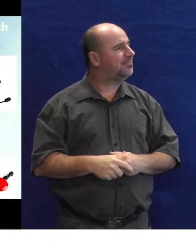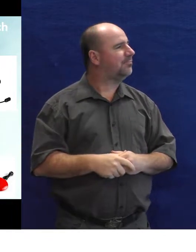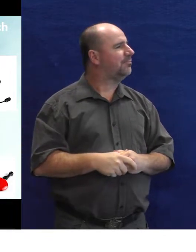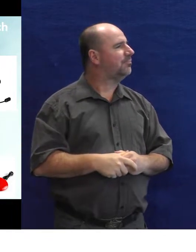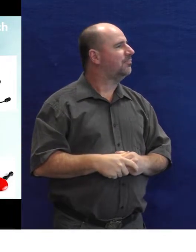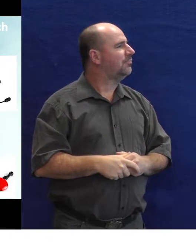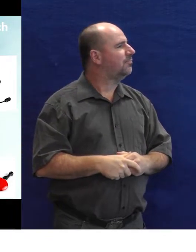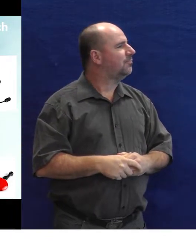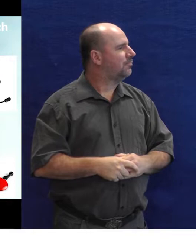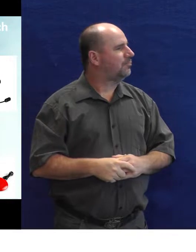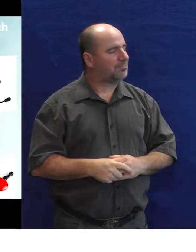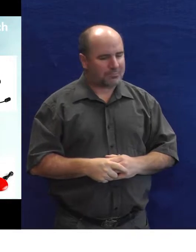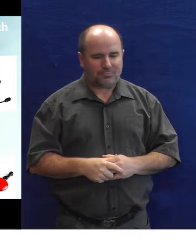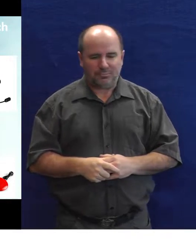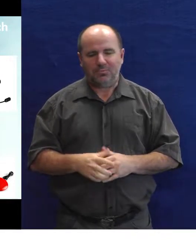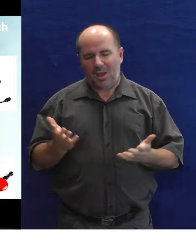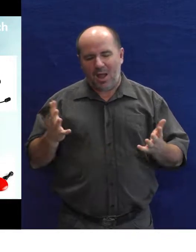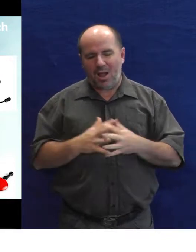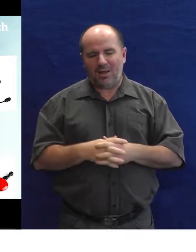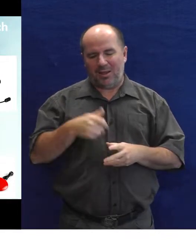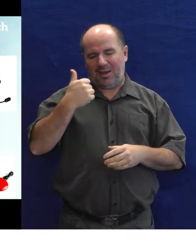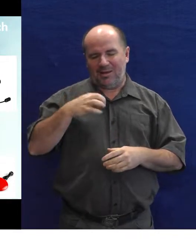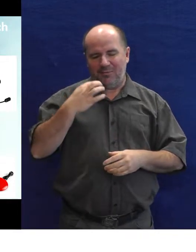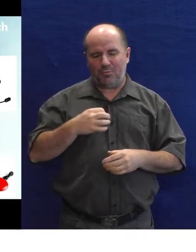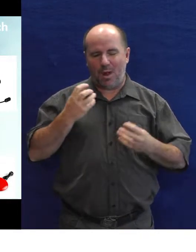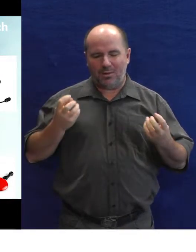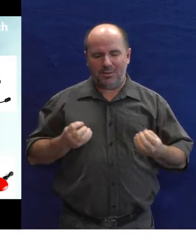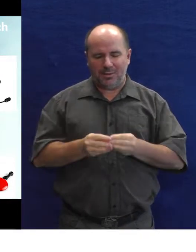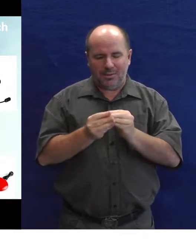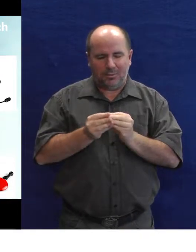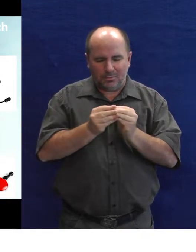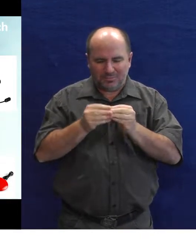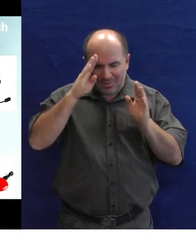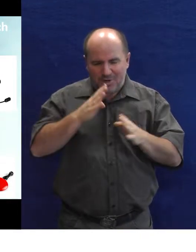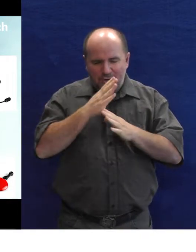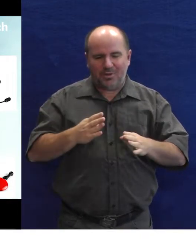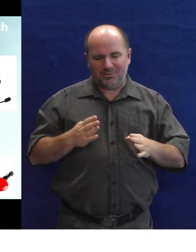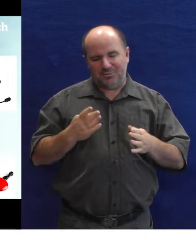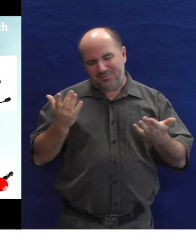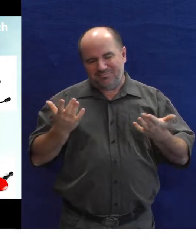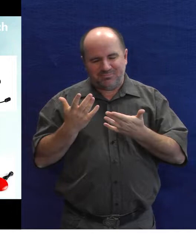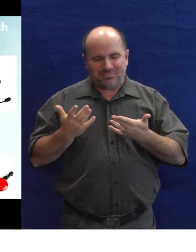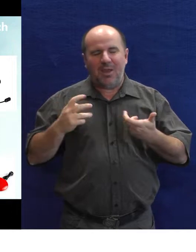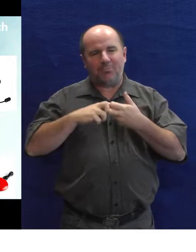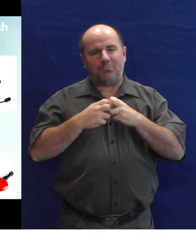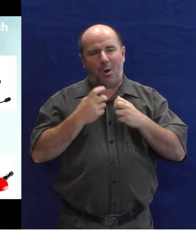Trošku ta konkurence právě může být v tom individuálním řešení a v té výrobě pomucek na míru.